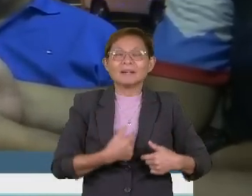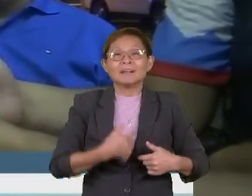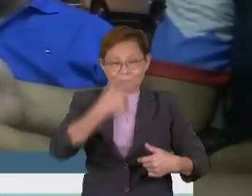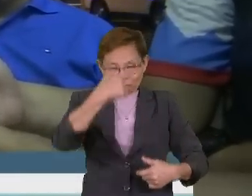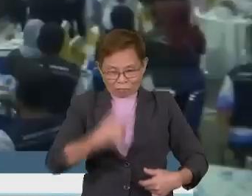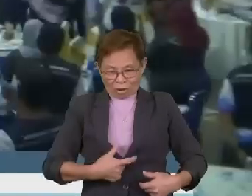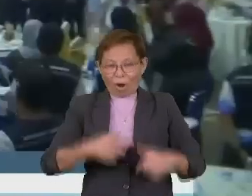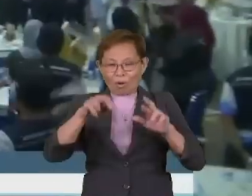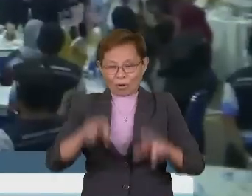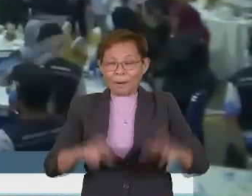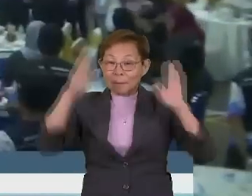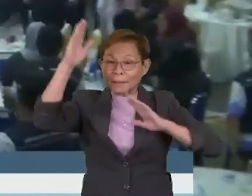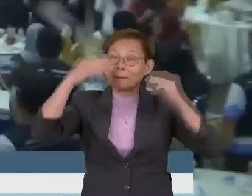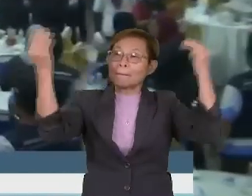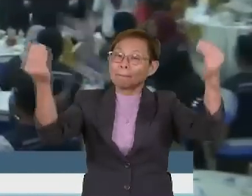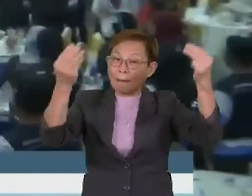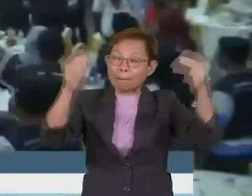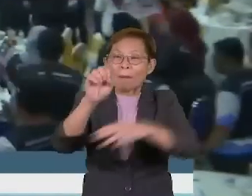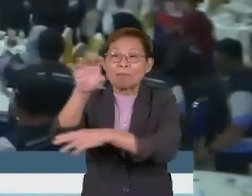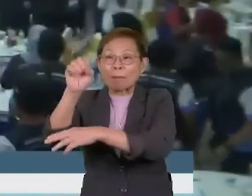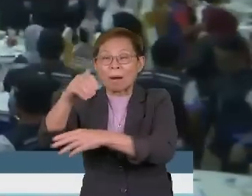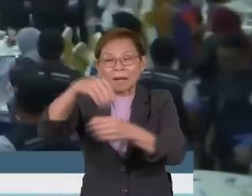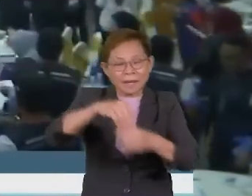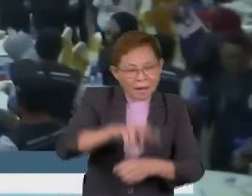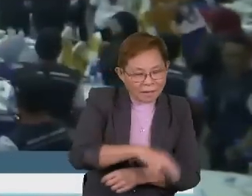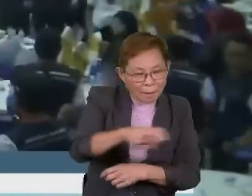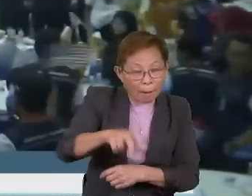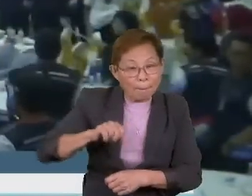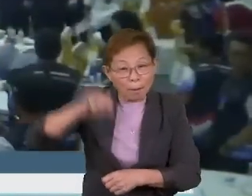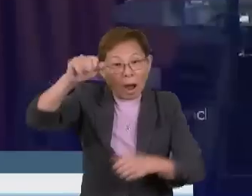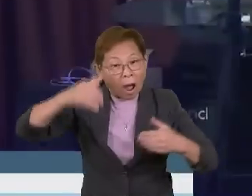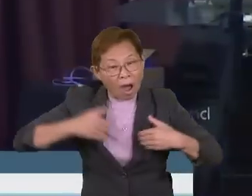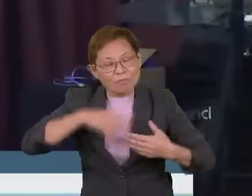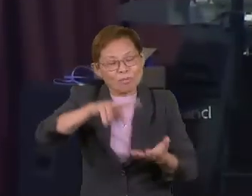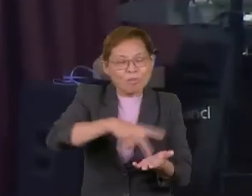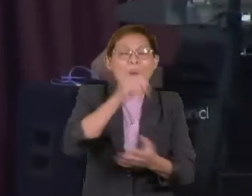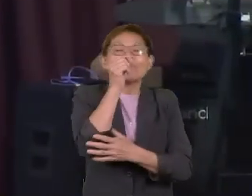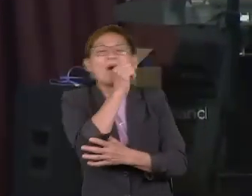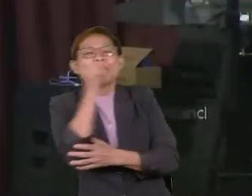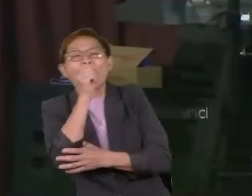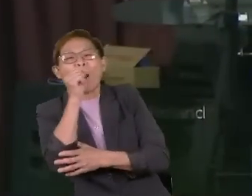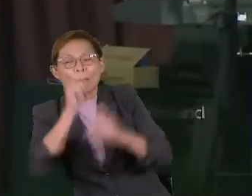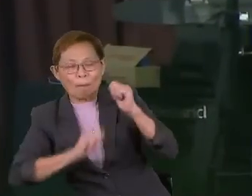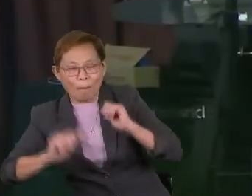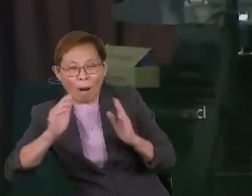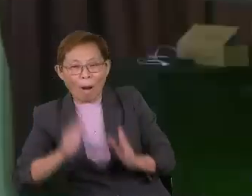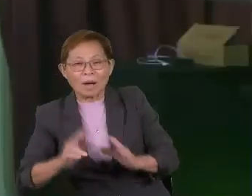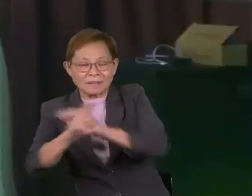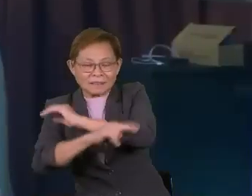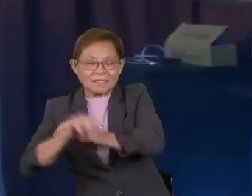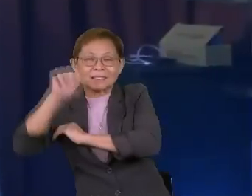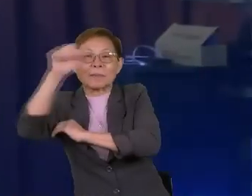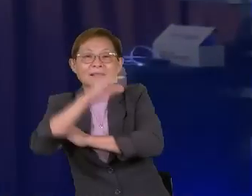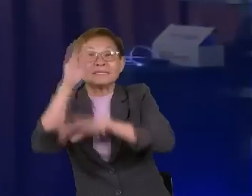Malaysia. Majlis Infiesta di Kembaran Merdeka diserikan dengan persembahan artis-artis pentara majapai negeri Sabah